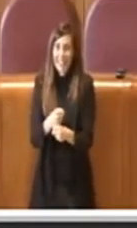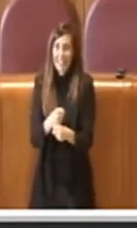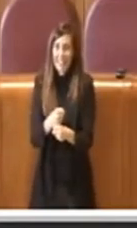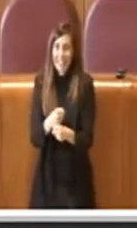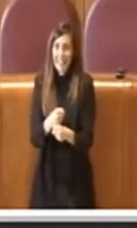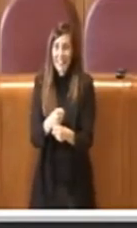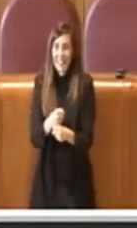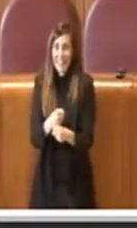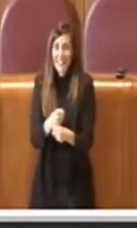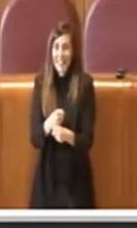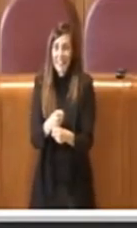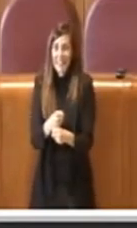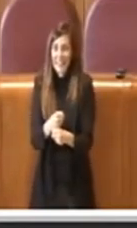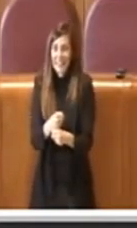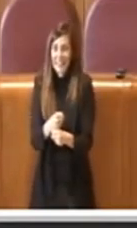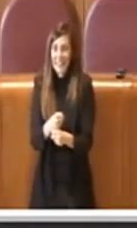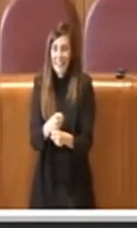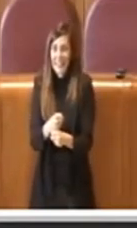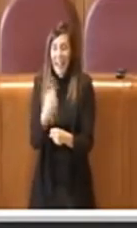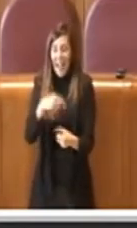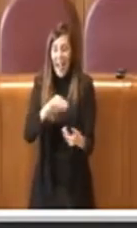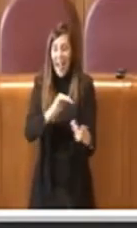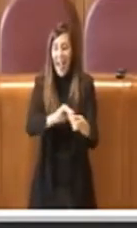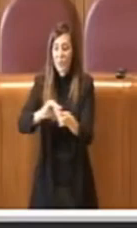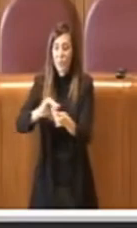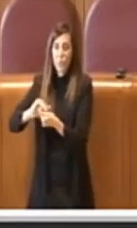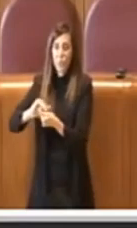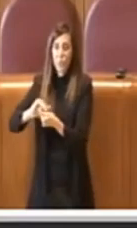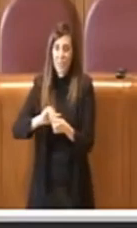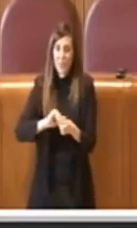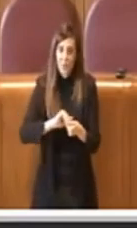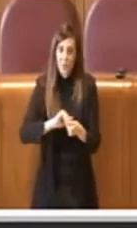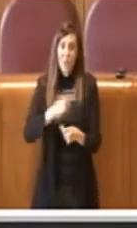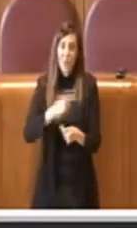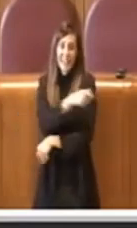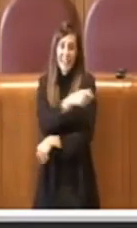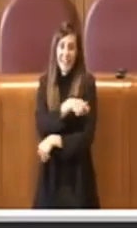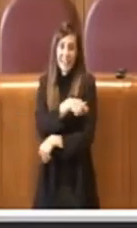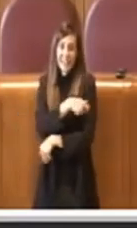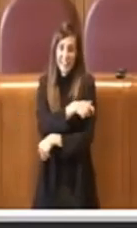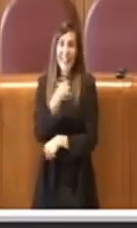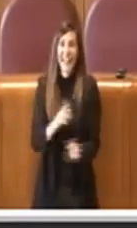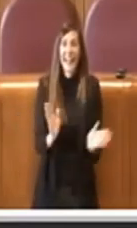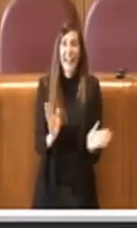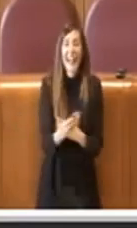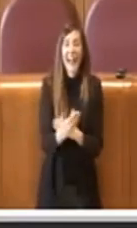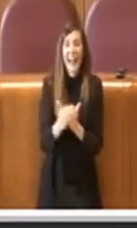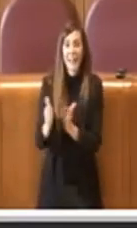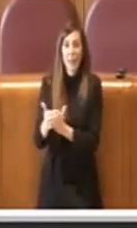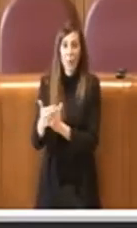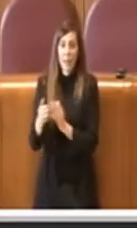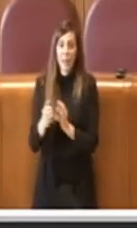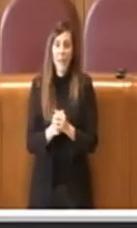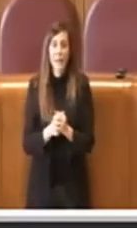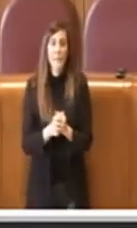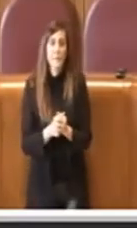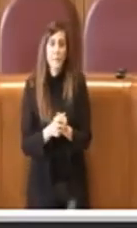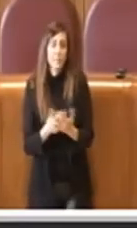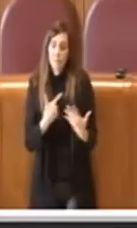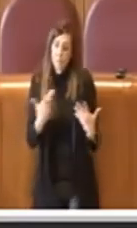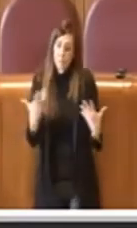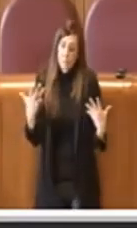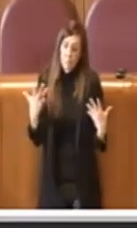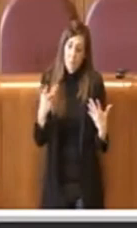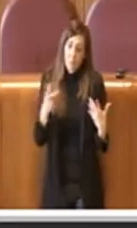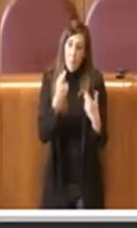gli stessi rappresentanti di associazioni e organizzazioni sindacali di categoria. E abbiamo comunque